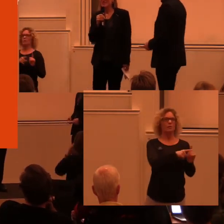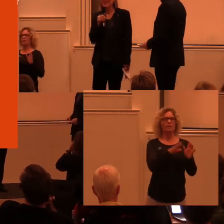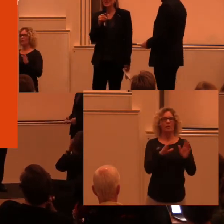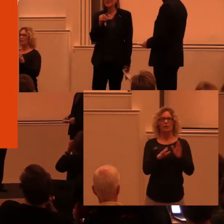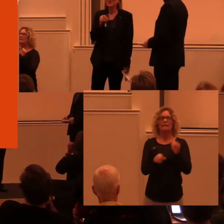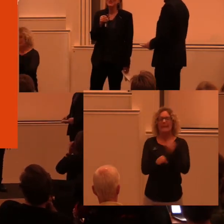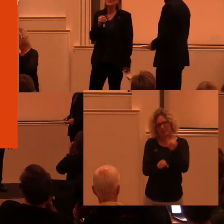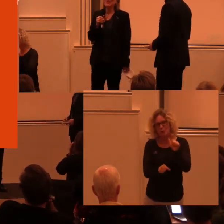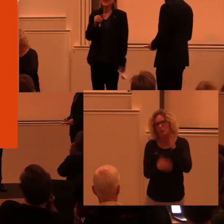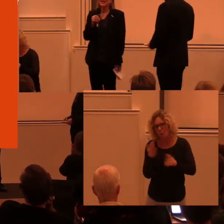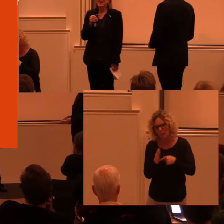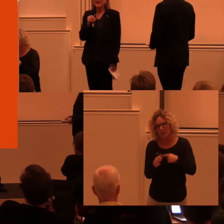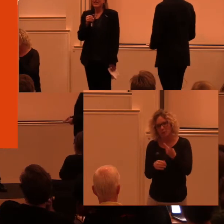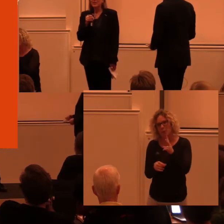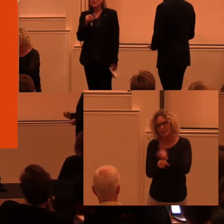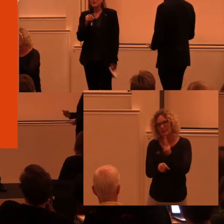2016. 2016, förlåt.